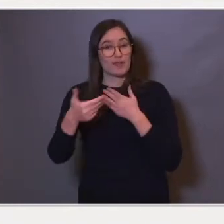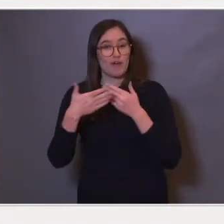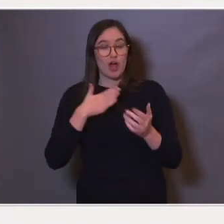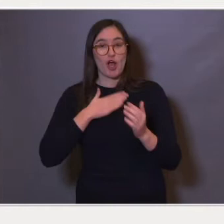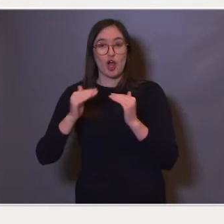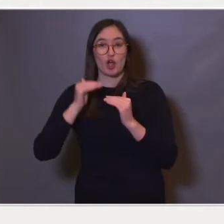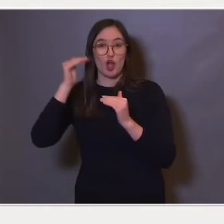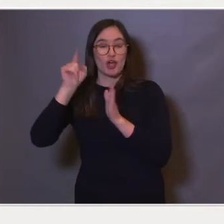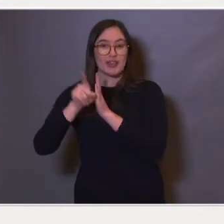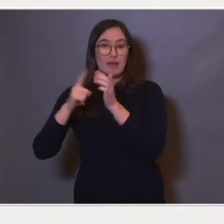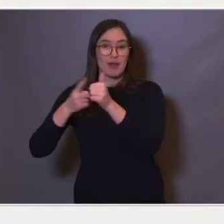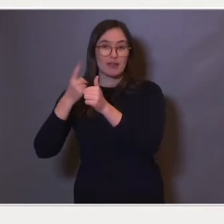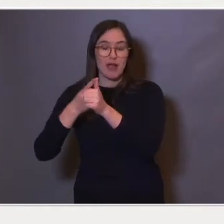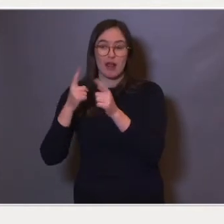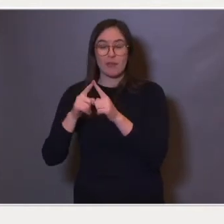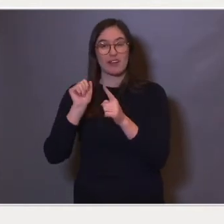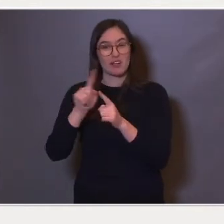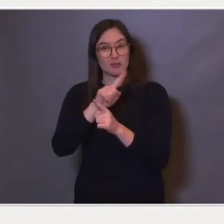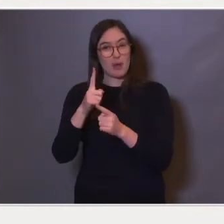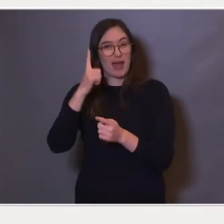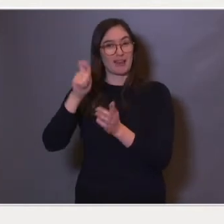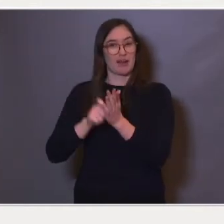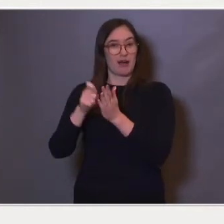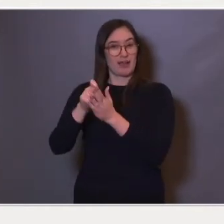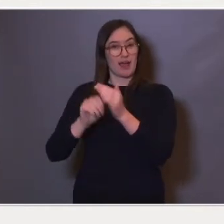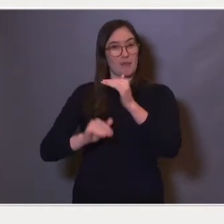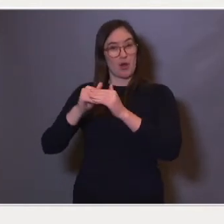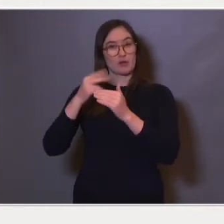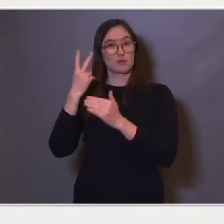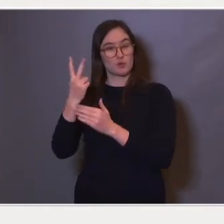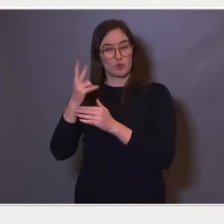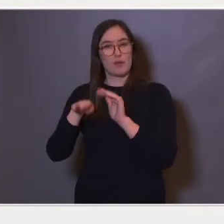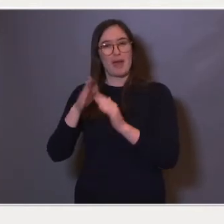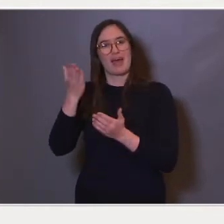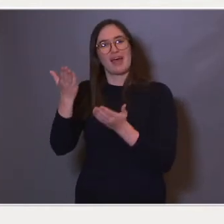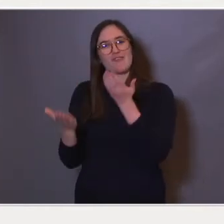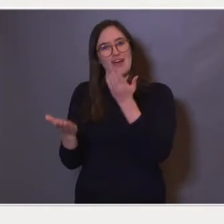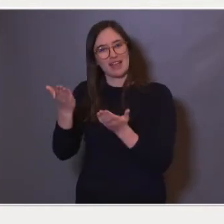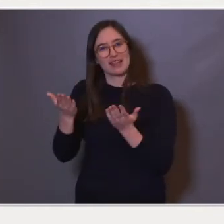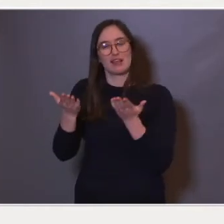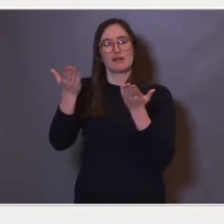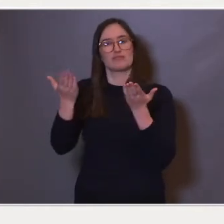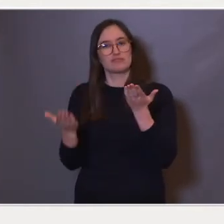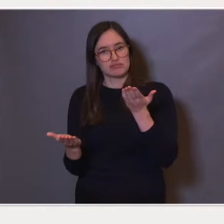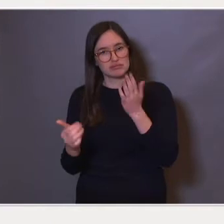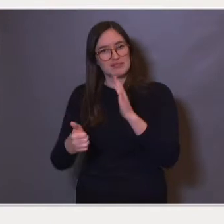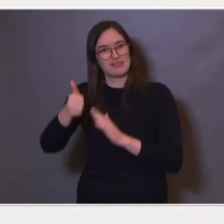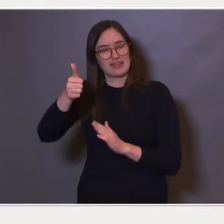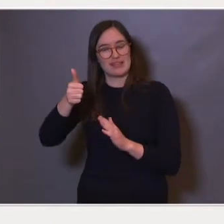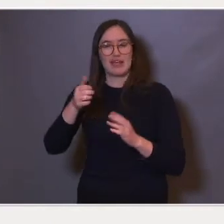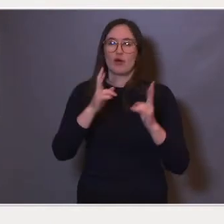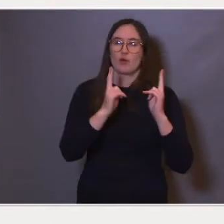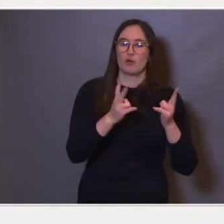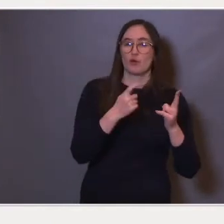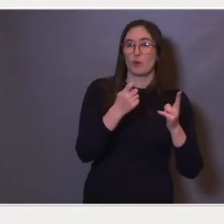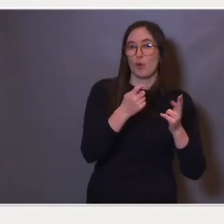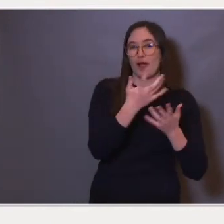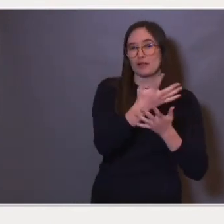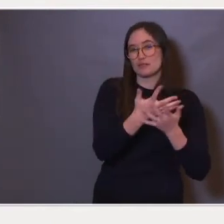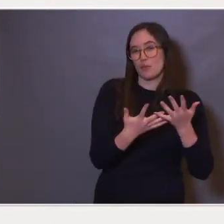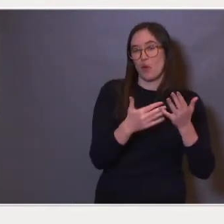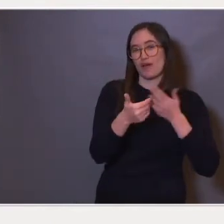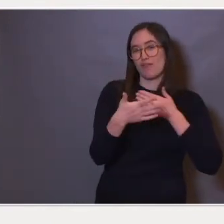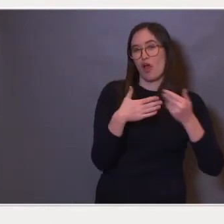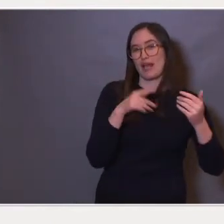men som ofte bare har en karakter, maks to. Og vekte noen ned språkfagene der jenter har